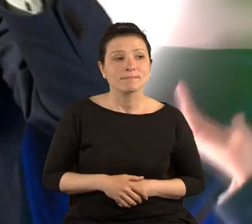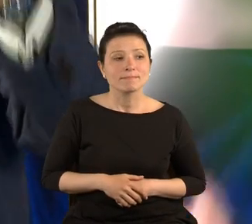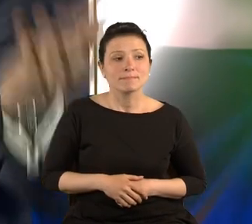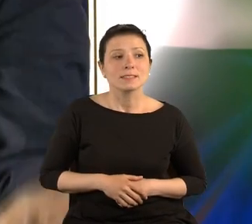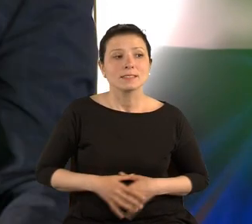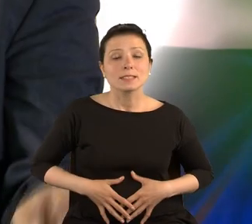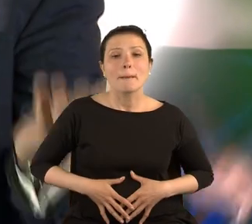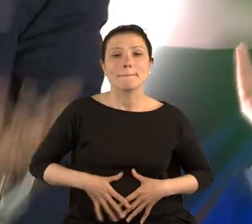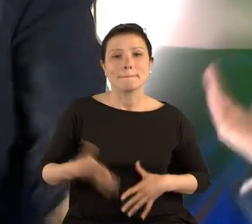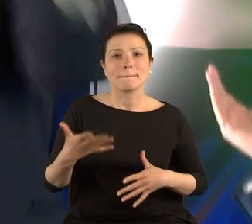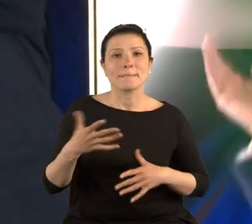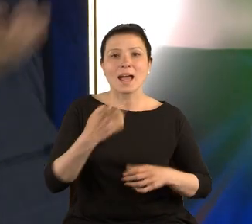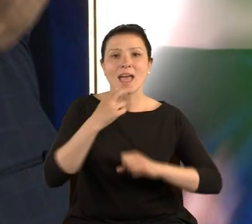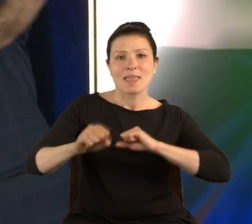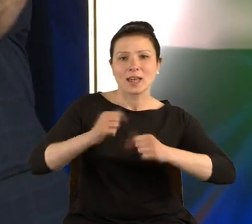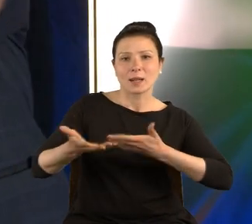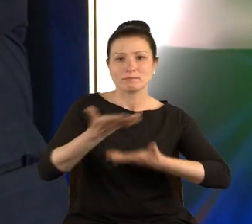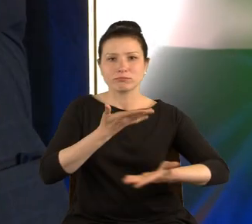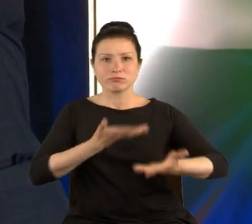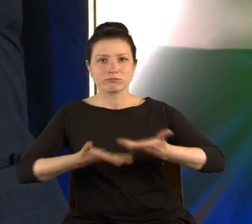energetyczny odwraca się